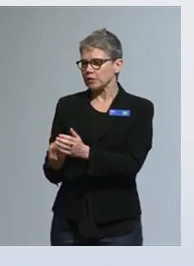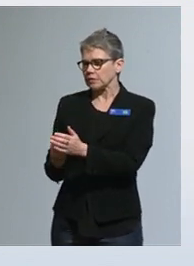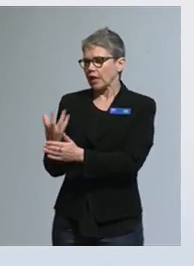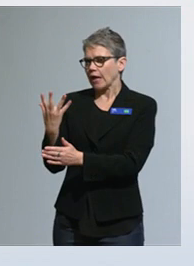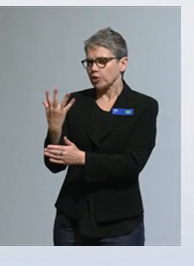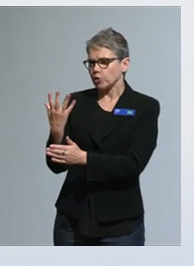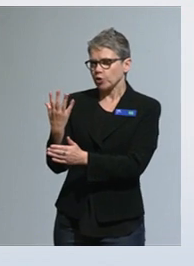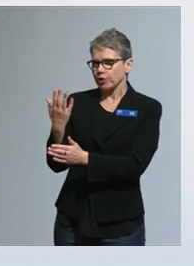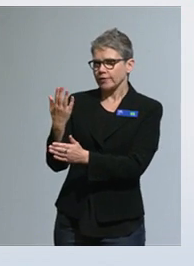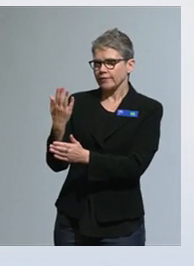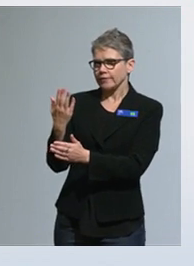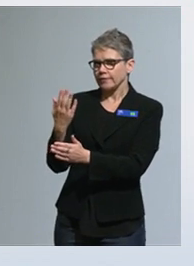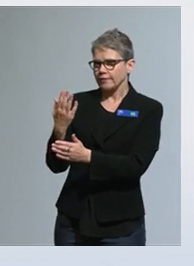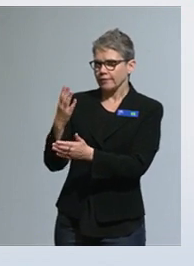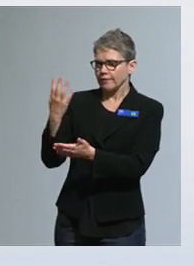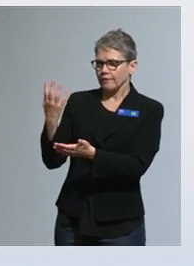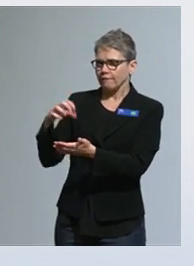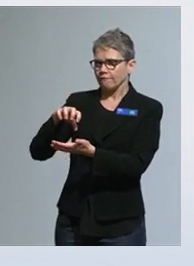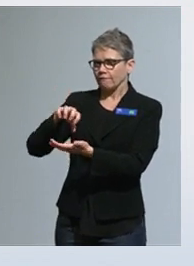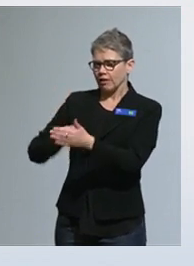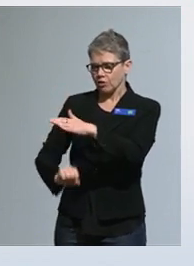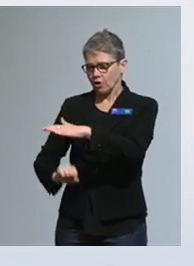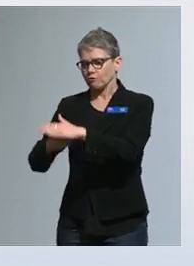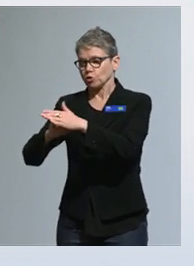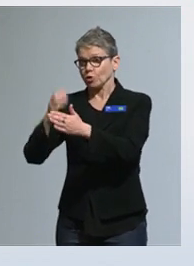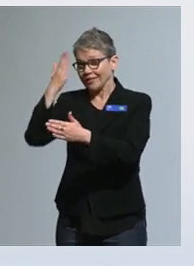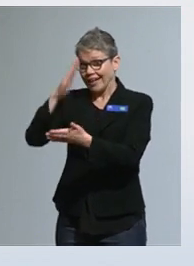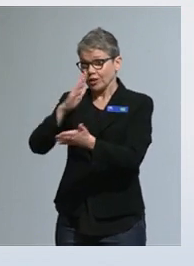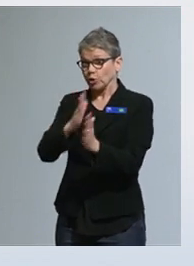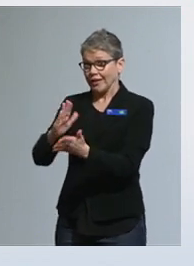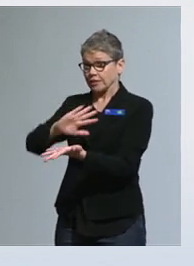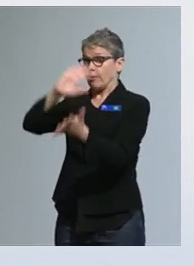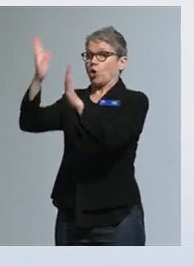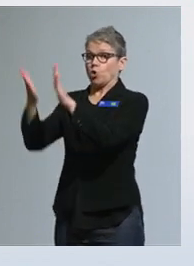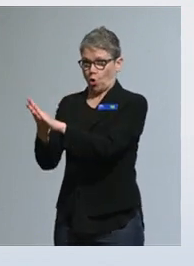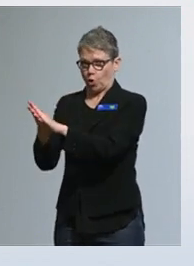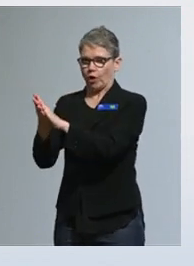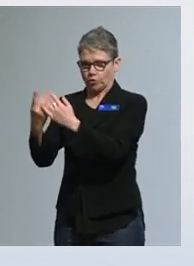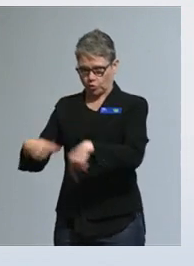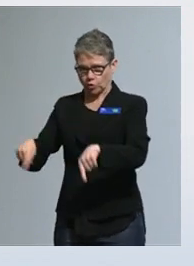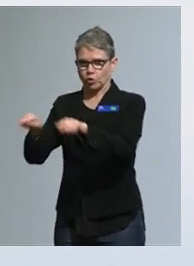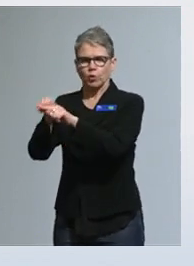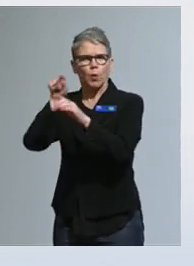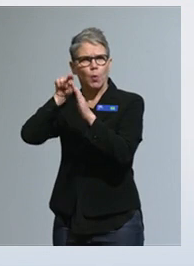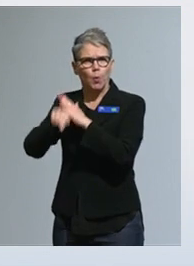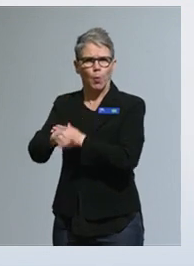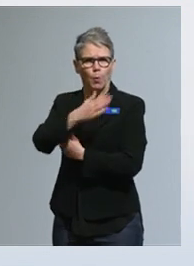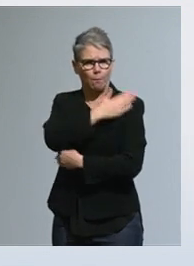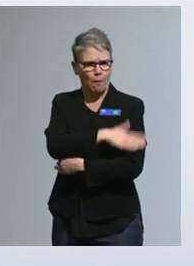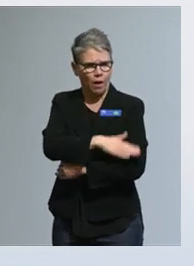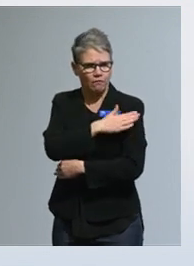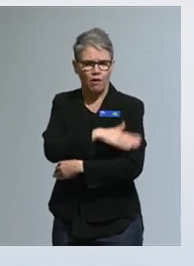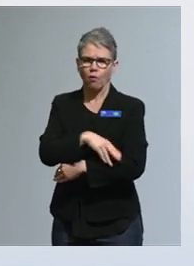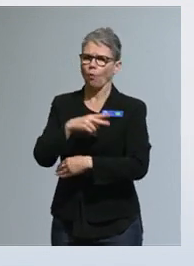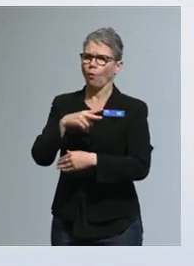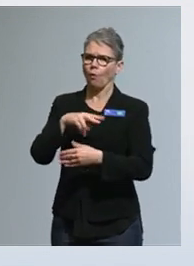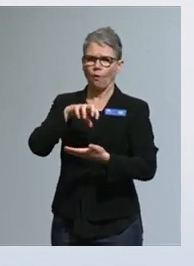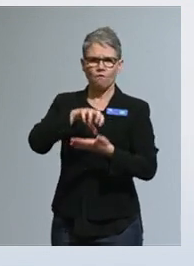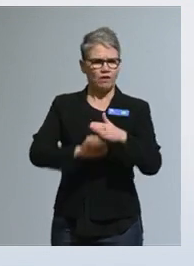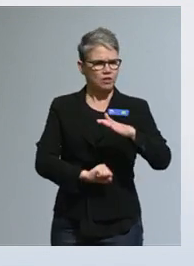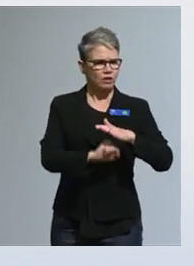tietojärjestelmäpalvelukokonaisuuden, joka sisältää palvelut valtioavustushakujen